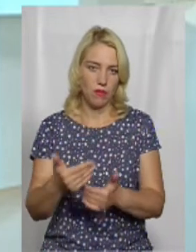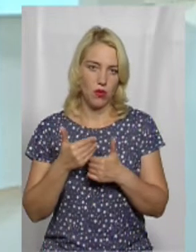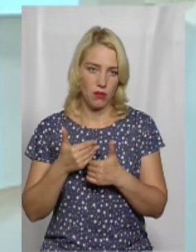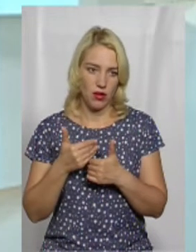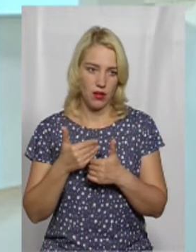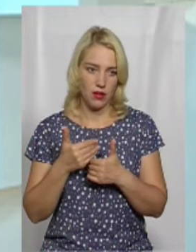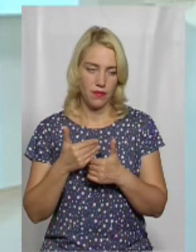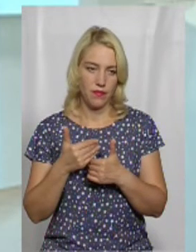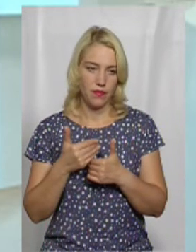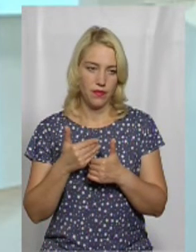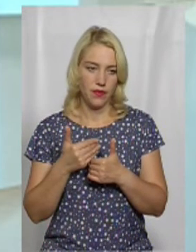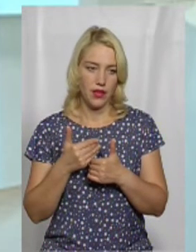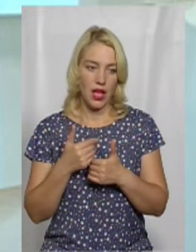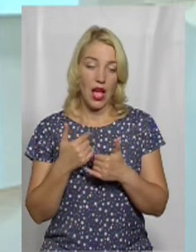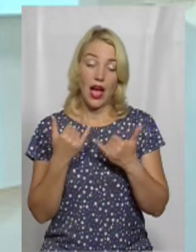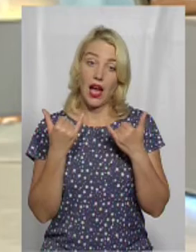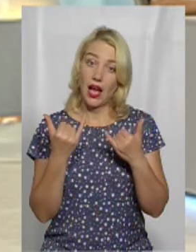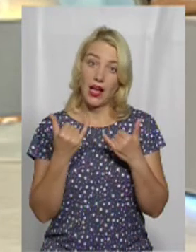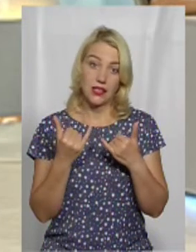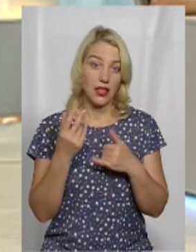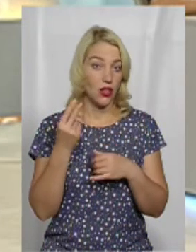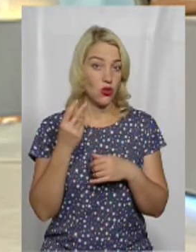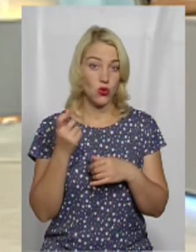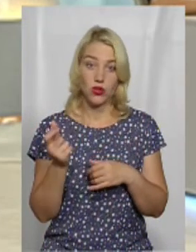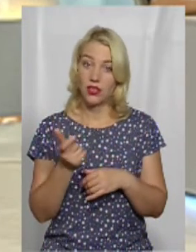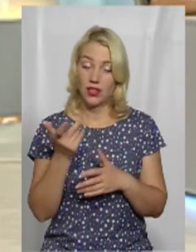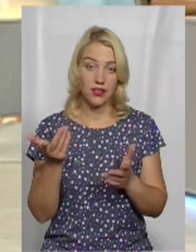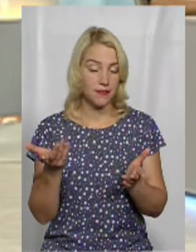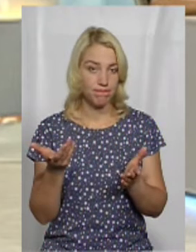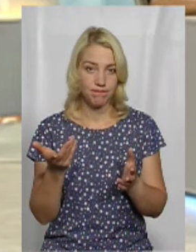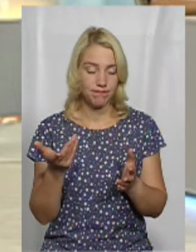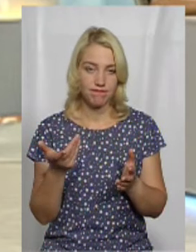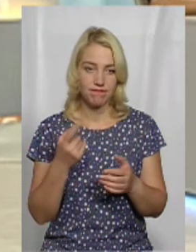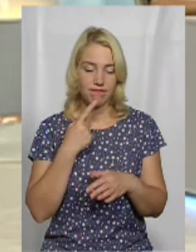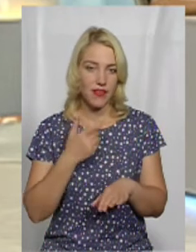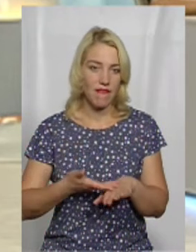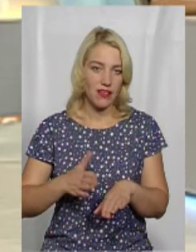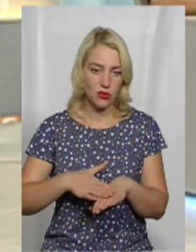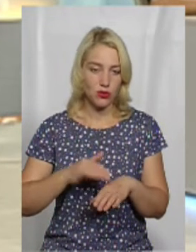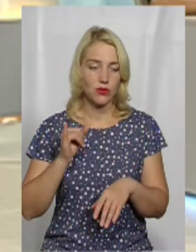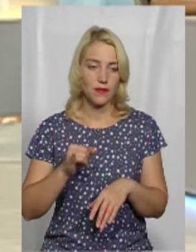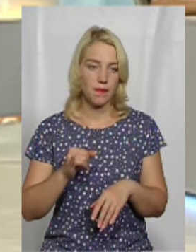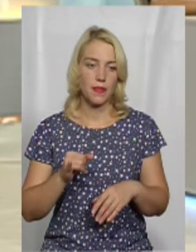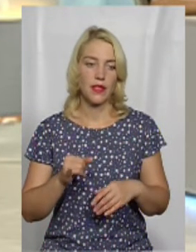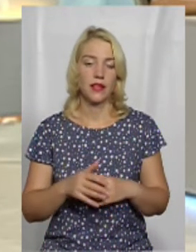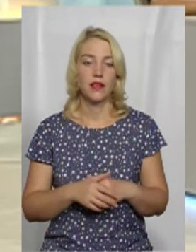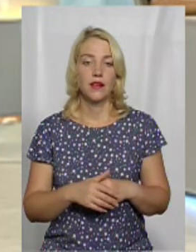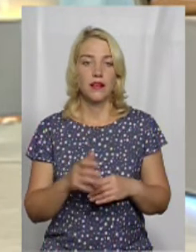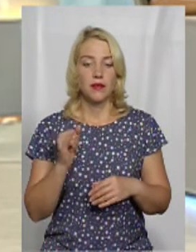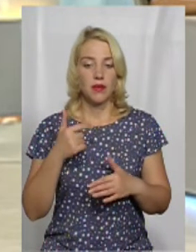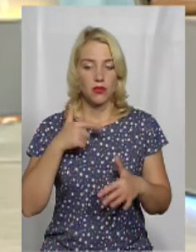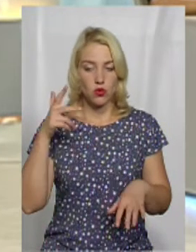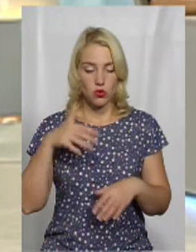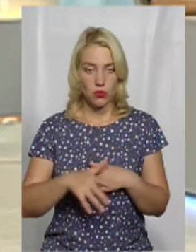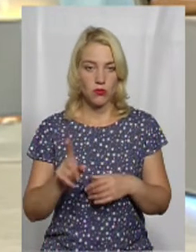А зараз на ентузіазмі вже... Ну, в другий раз так, та же фішка не пройде. Та й все одно той фільм, ми вже